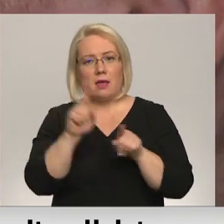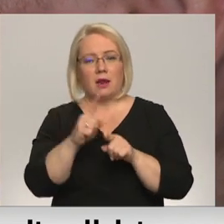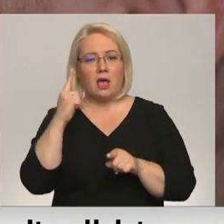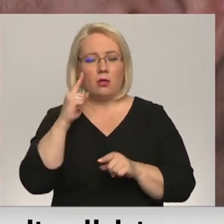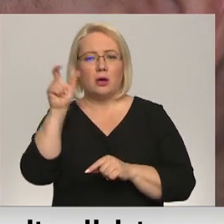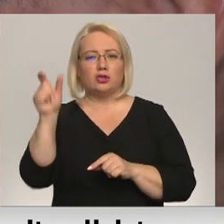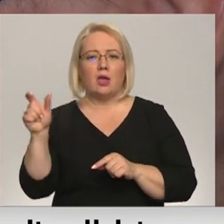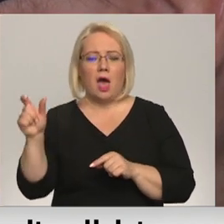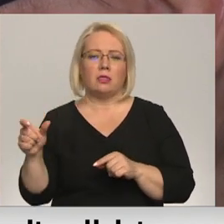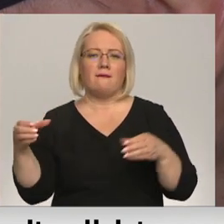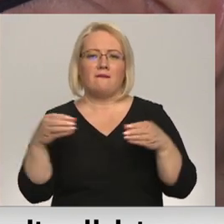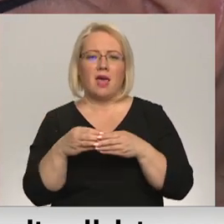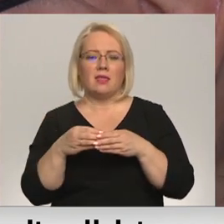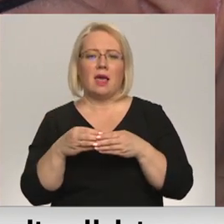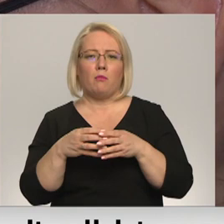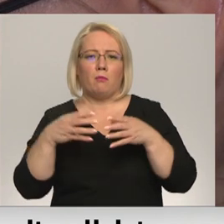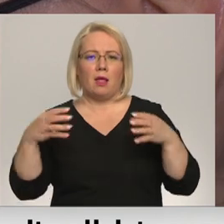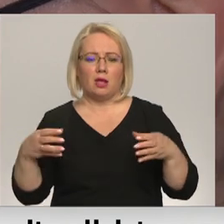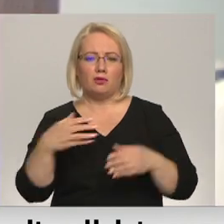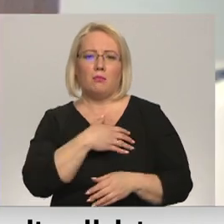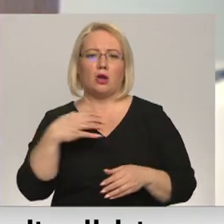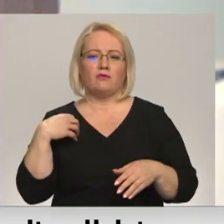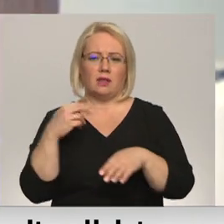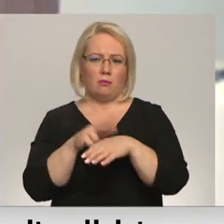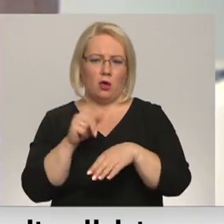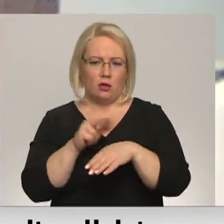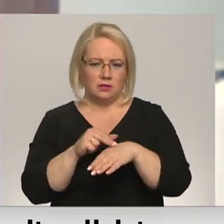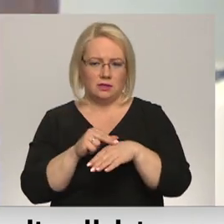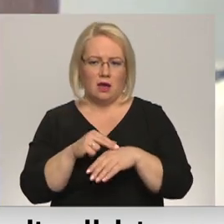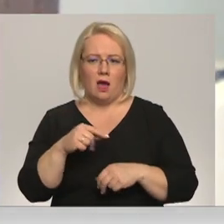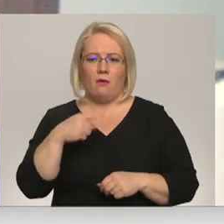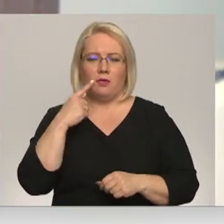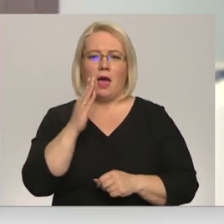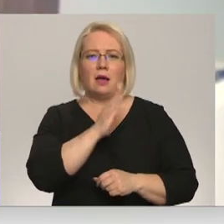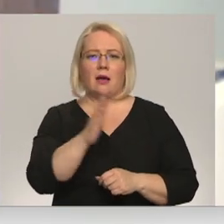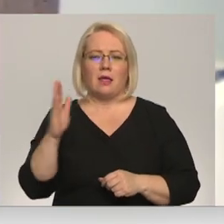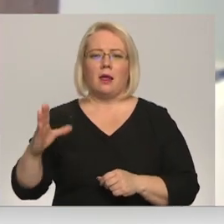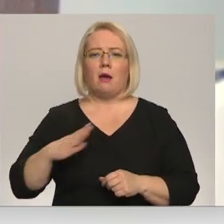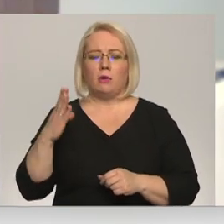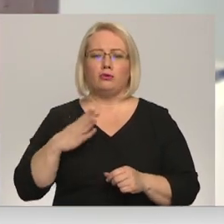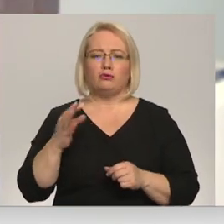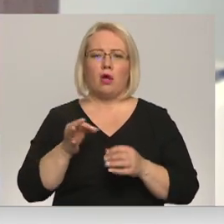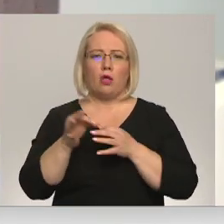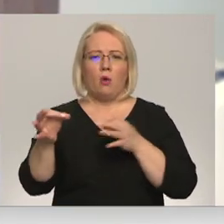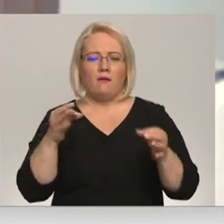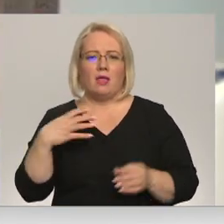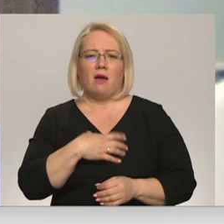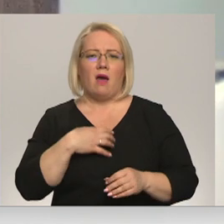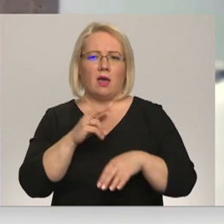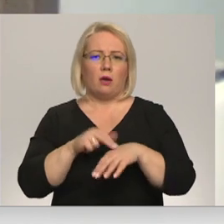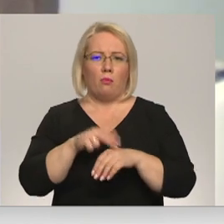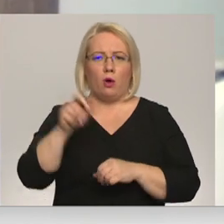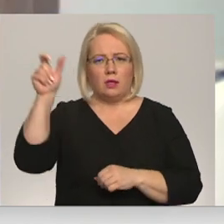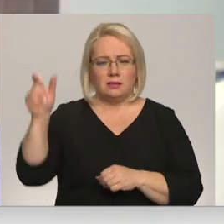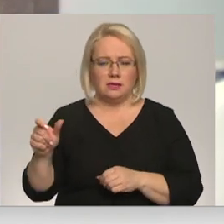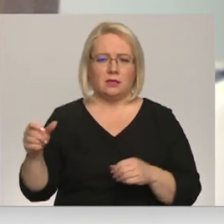štata vienību palielināšanu pašvaldības policijā. Kad katrā bijušajā novadā noteikti vajag divus policistus ar